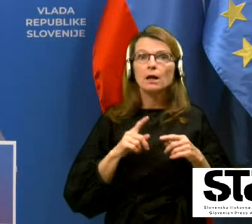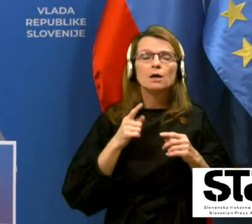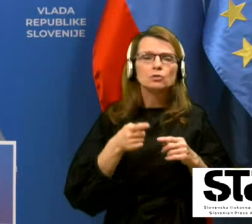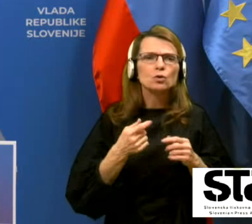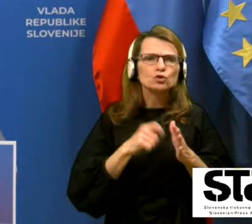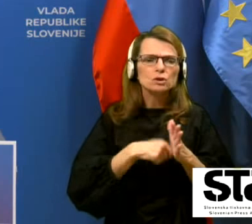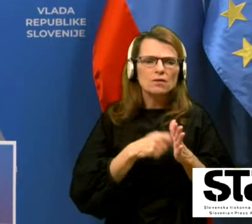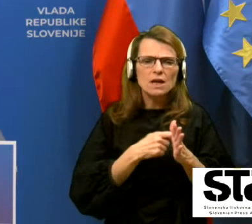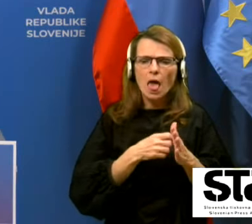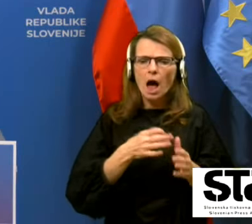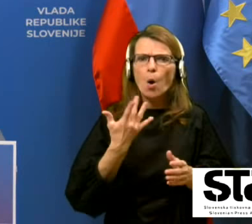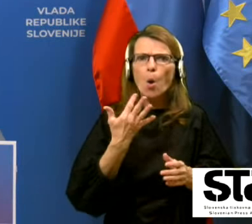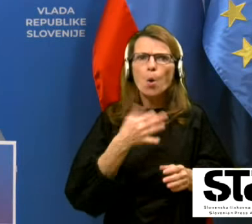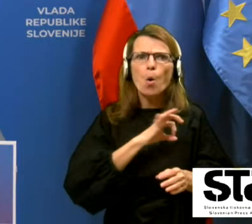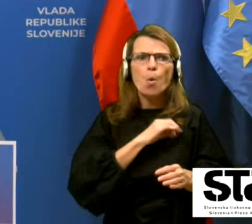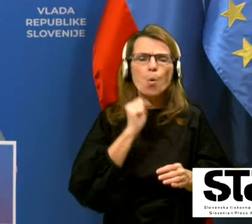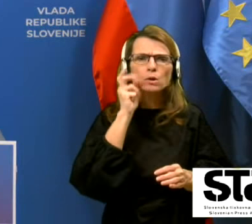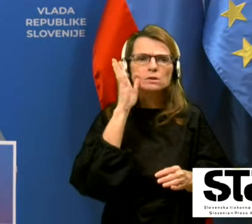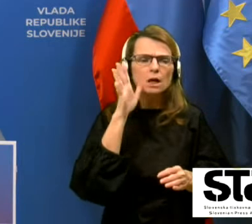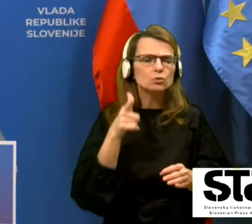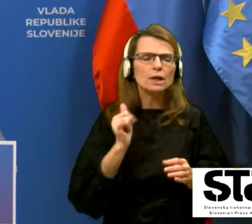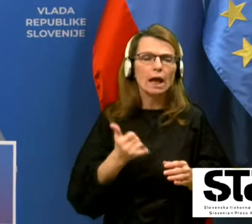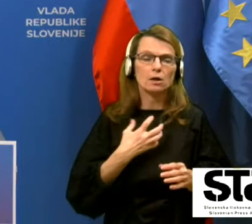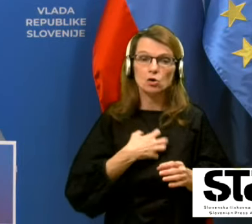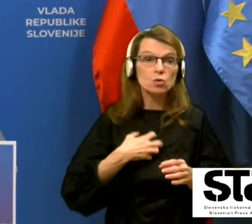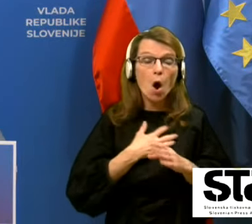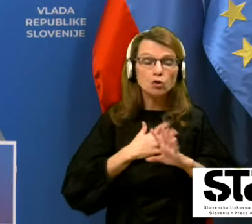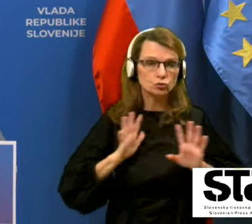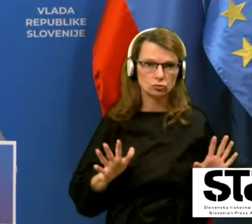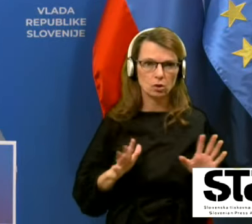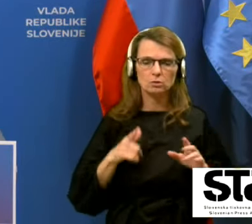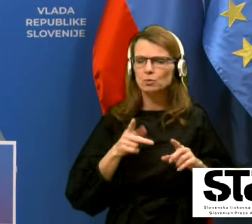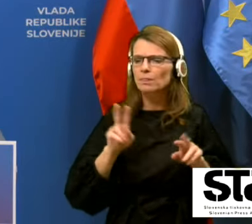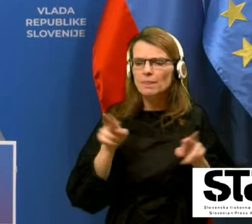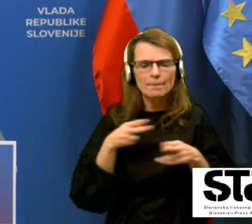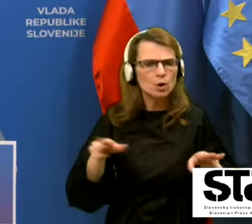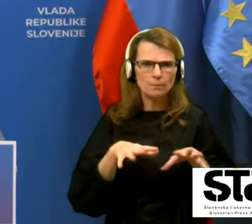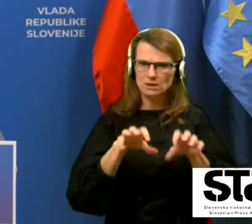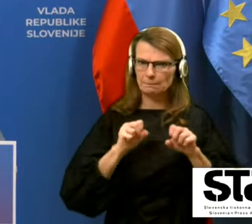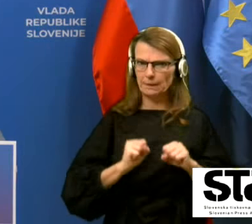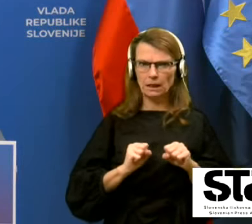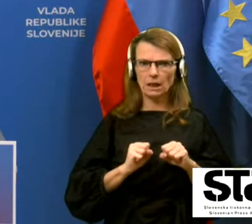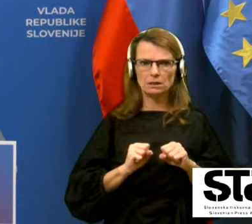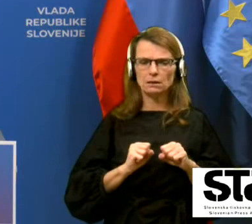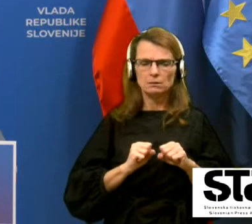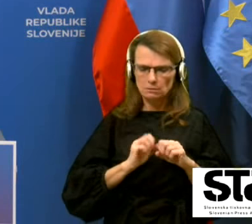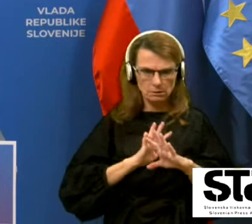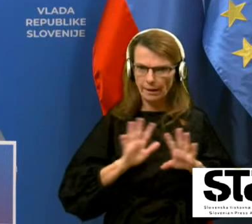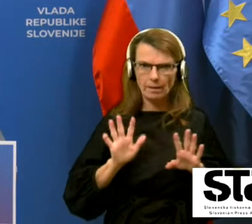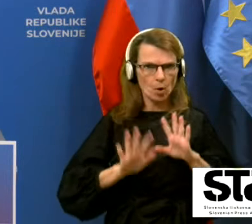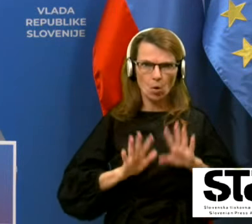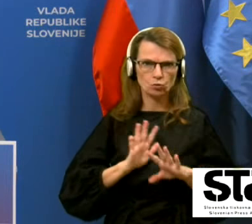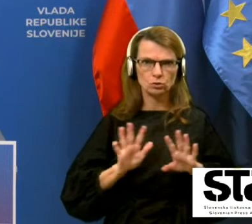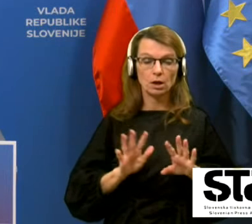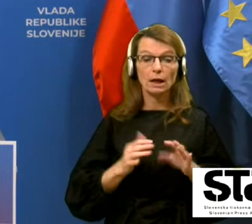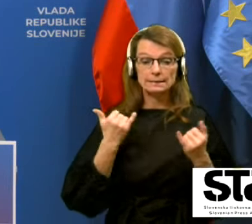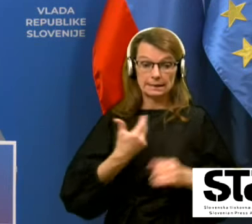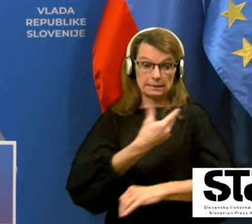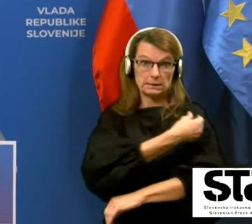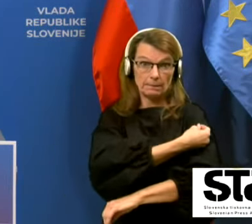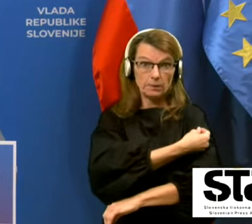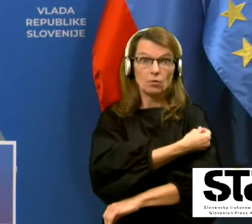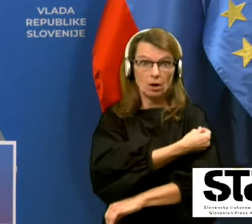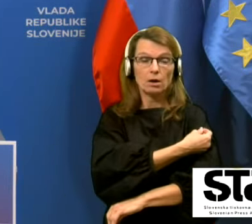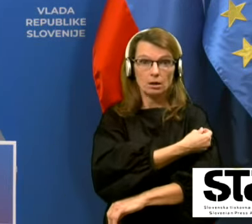ampak to je groza. To je de facto groza, ki je nesprejemljiva. In zdaj, s cepivom, gremo točno tam. Vsake